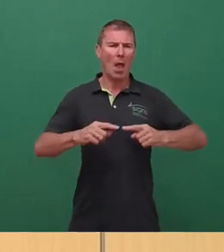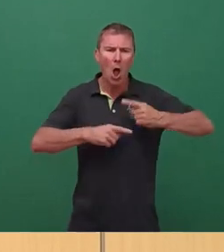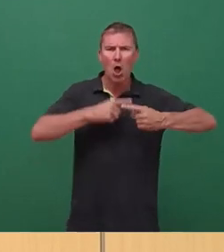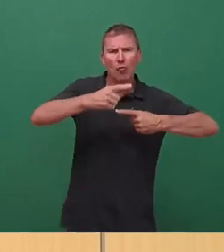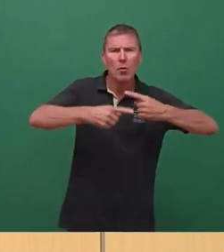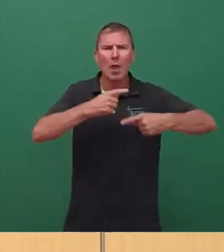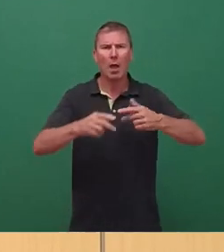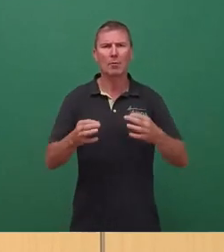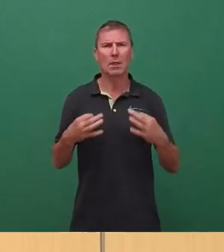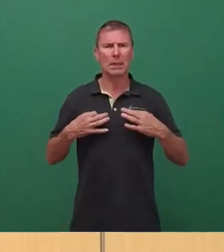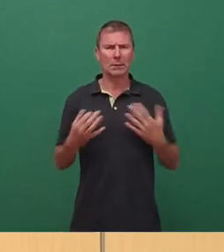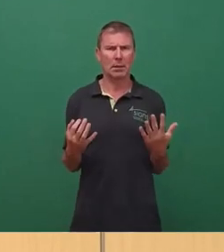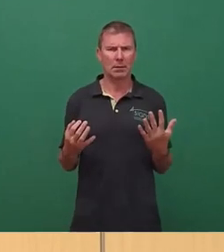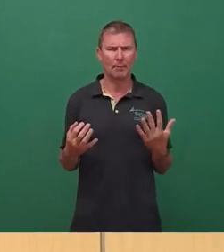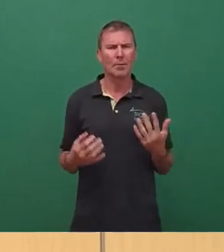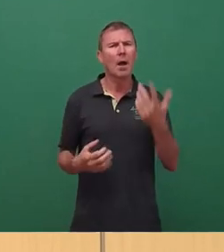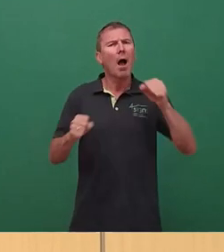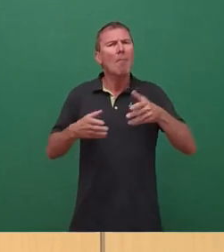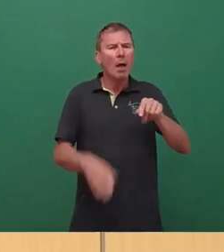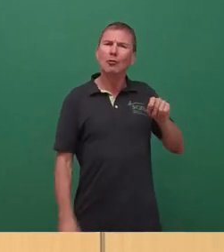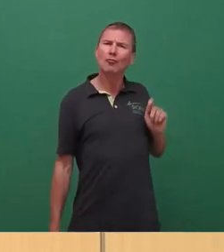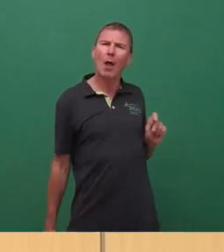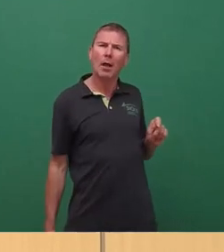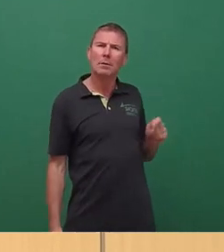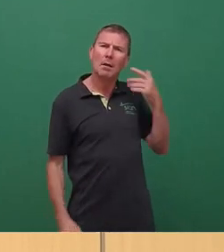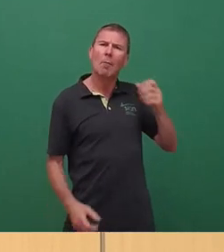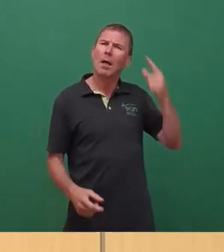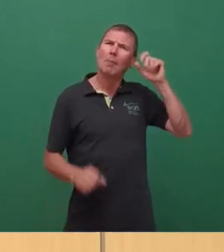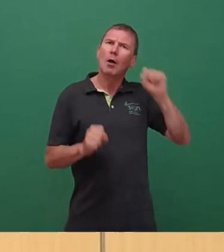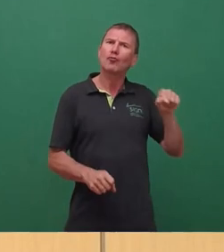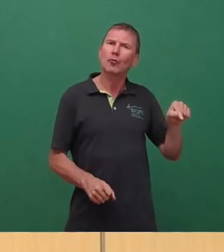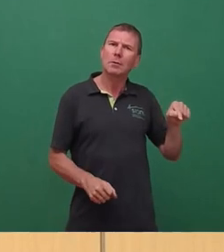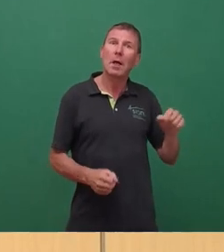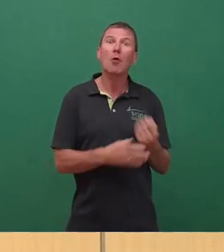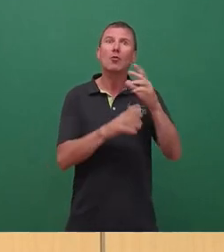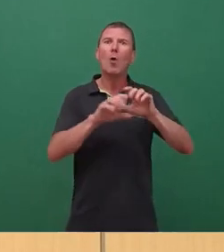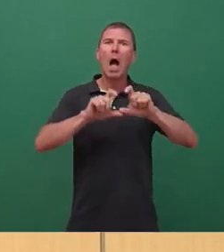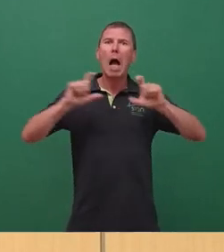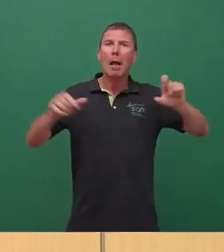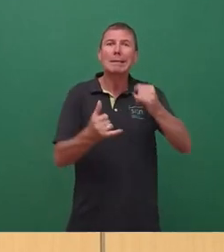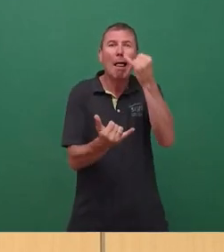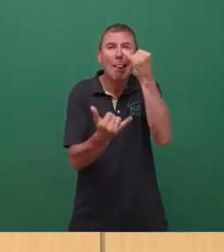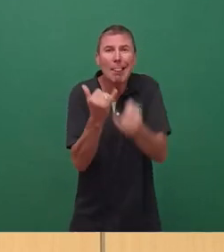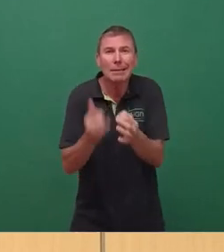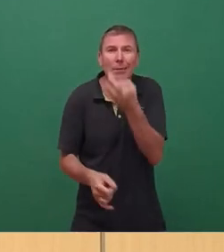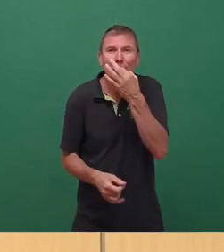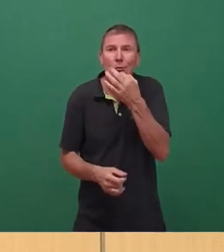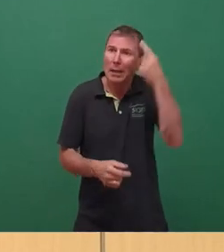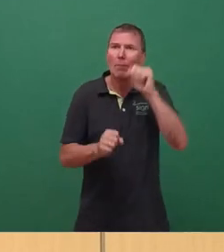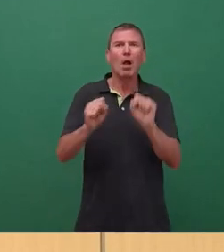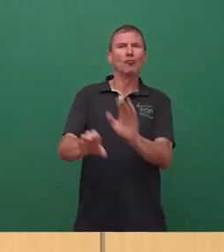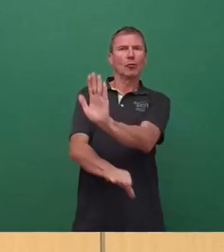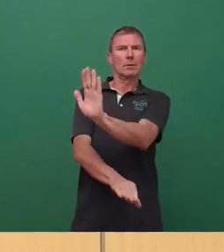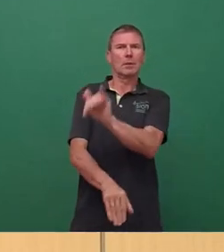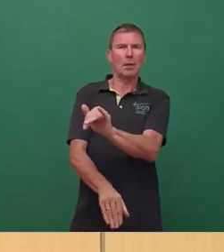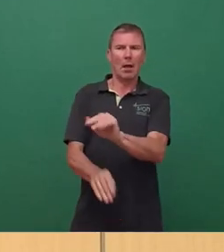wenn wir uns erinnern, wann die Prager Straße überhaupt unter Denkmalschutz gestellt wurde, wann der Kulturpalast in letzter Minute dann unter Denkmalschutz gestellt wurde, zumindest die